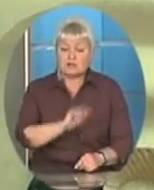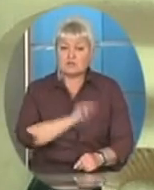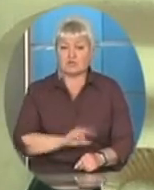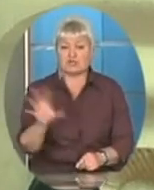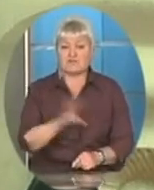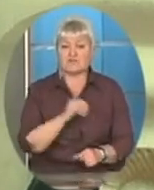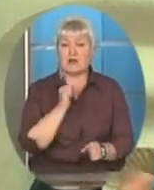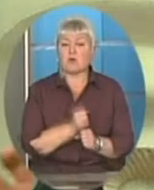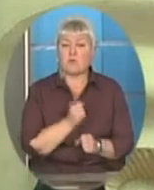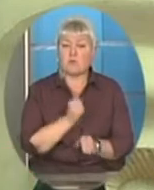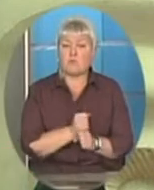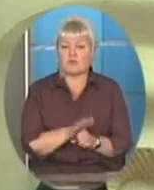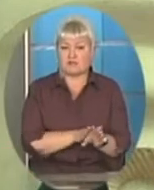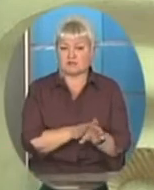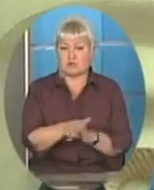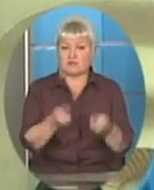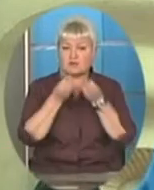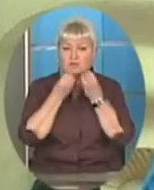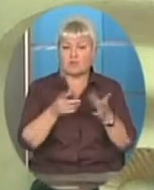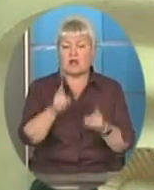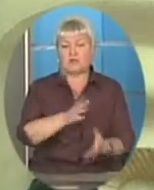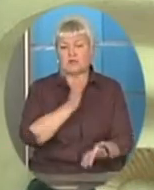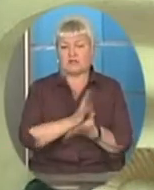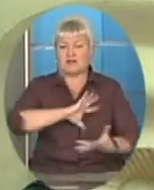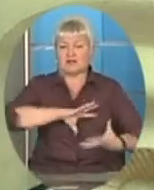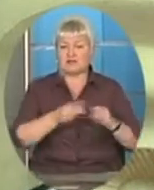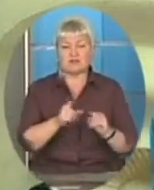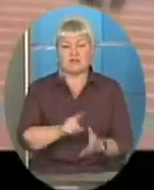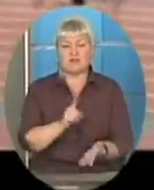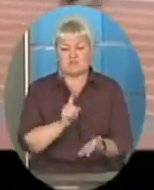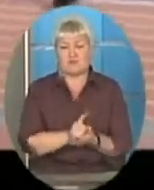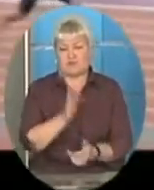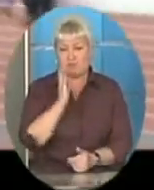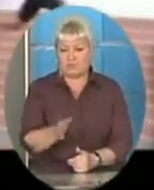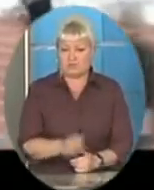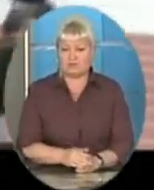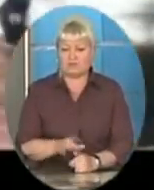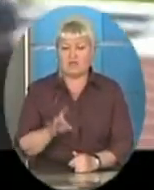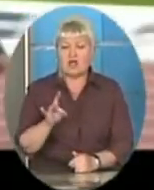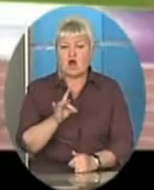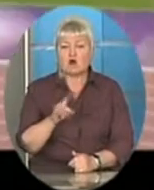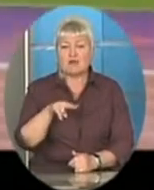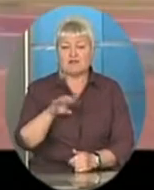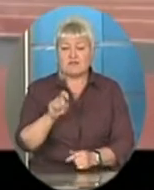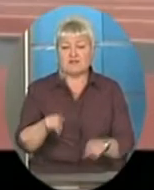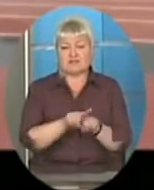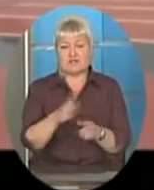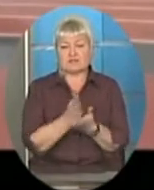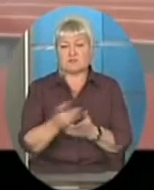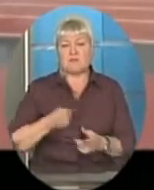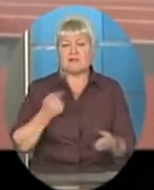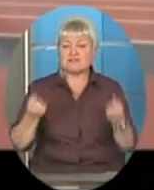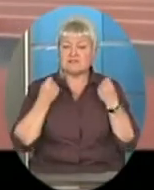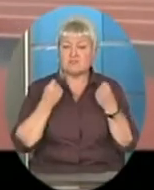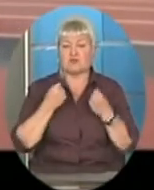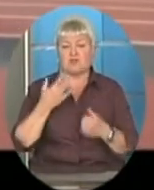робота зроблена добре, тоді результат він повинен бути. Роман Павлик також заслужений майстер спорту та